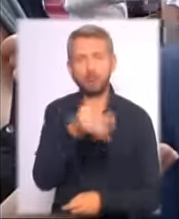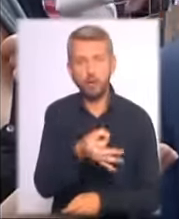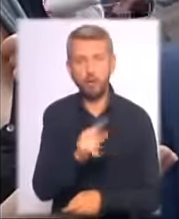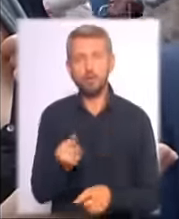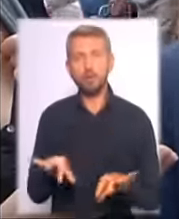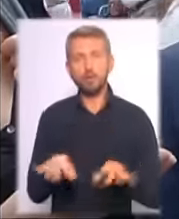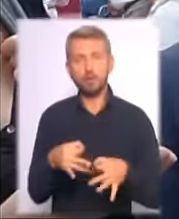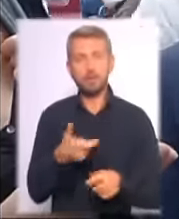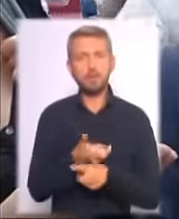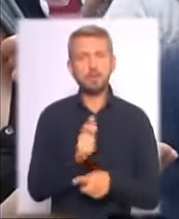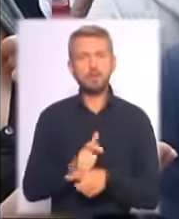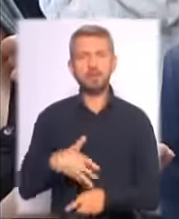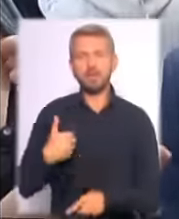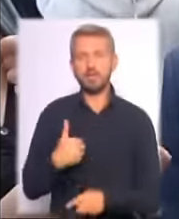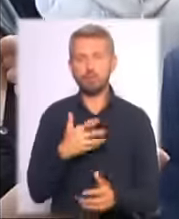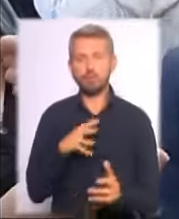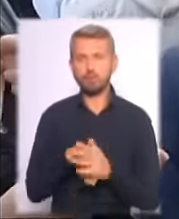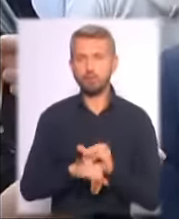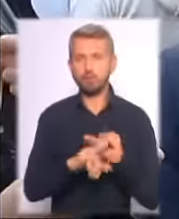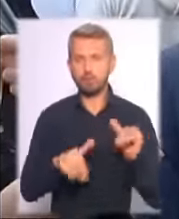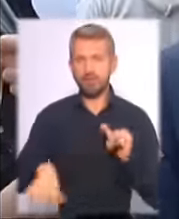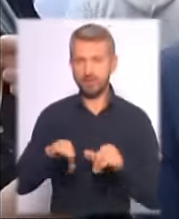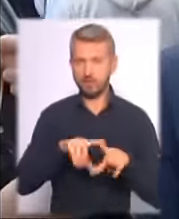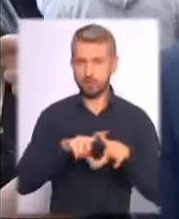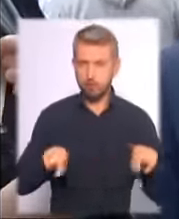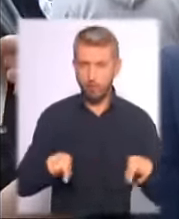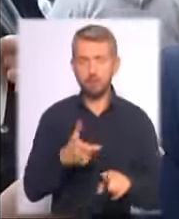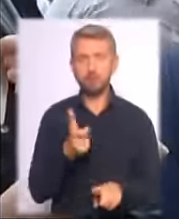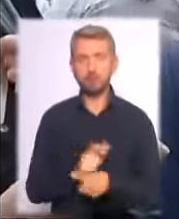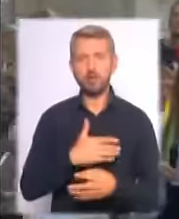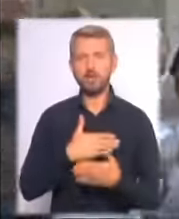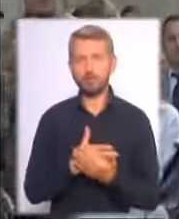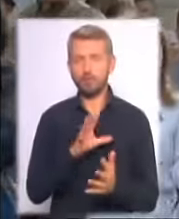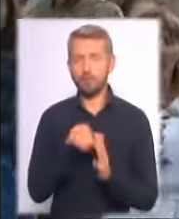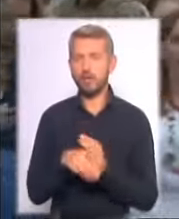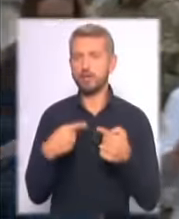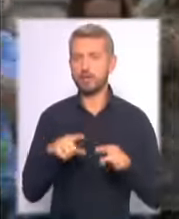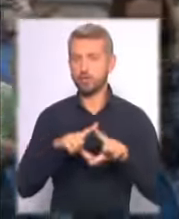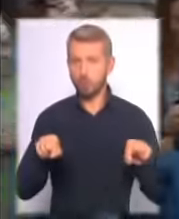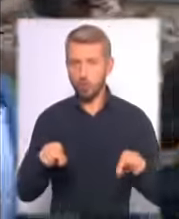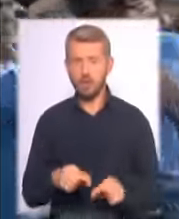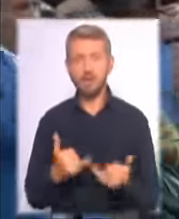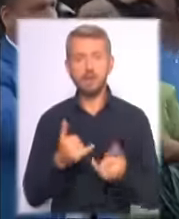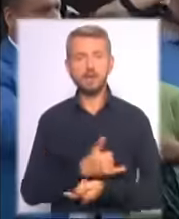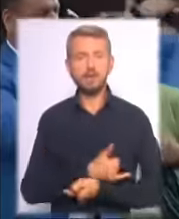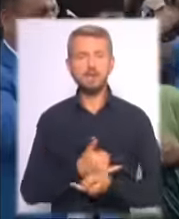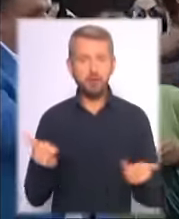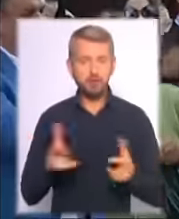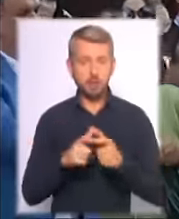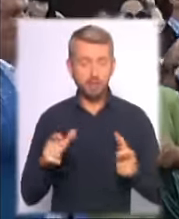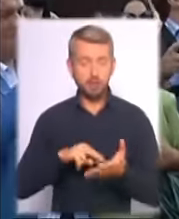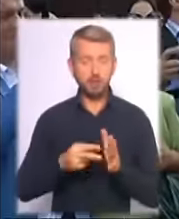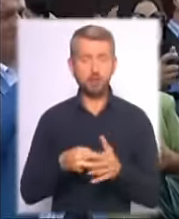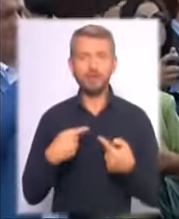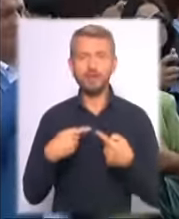більш ефективно розповсюдити по всій школі та більш ефективно провадити в інших школах. Наразі забезпечити картками планують решту